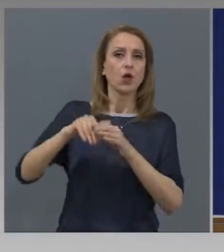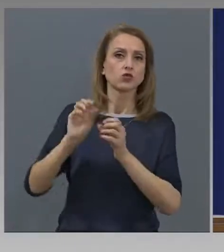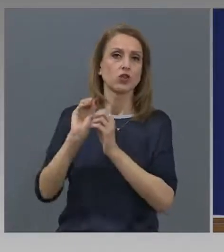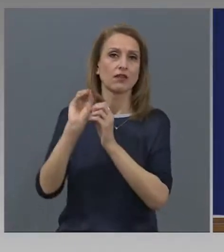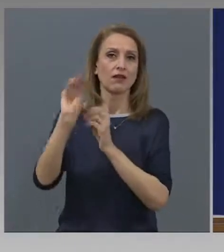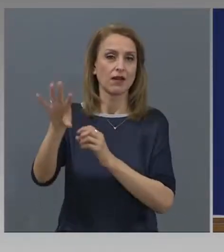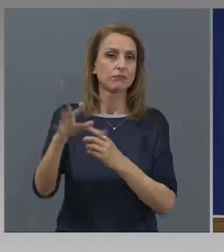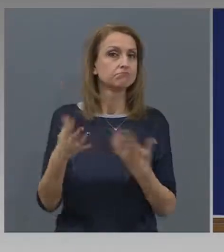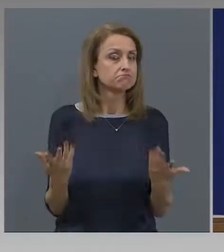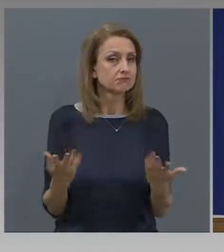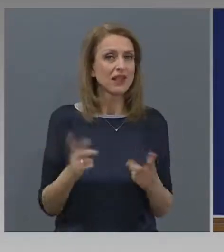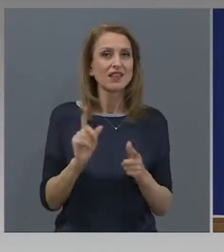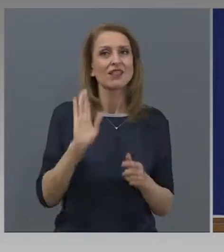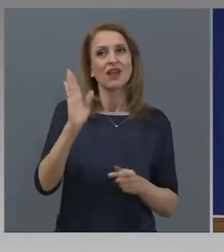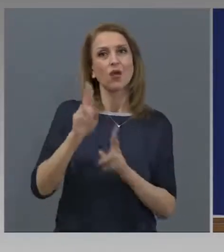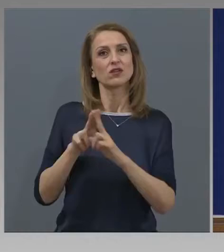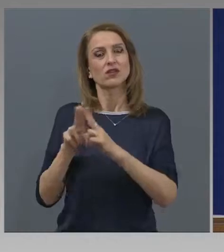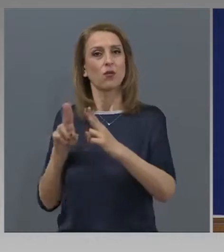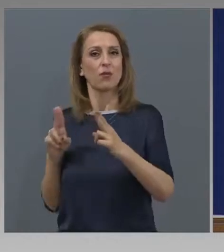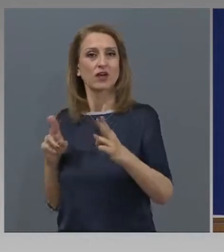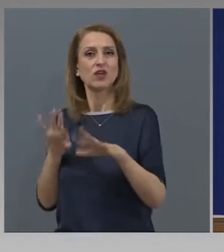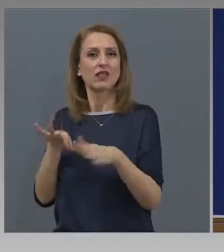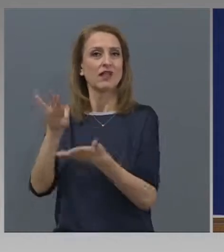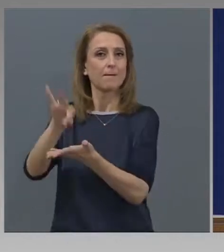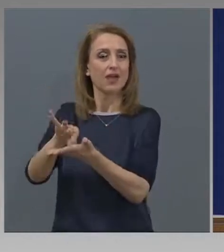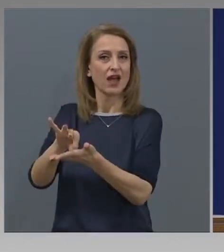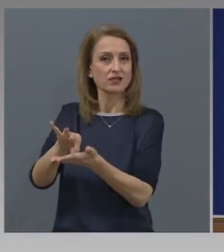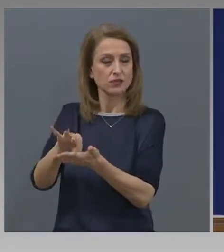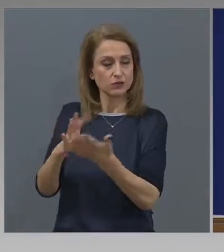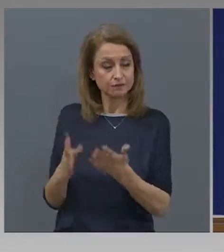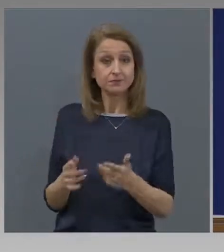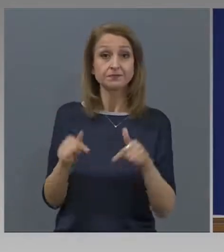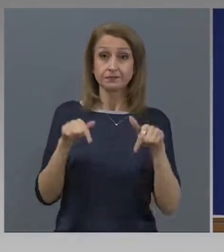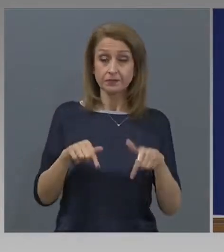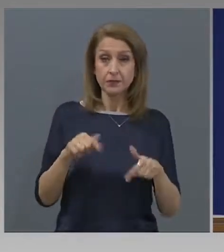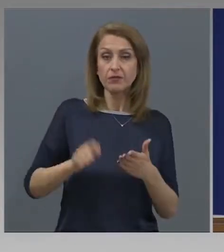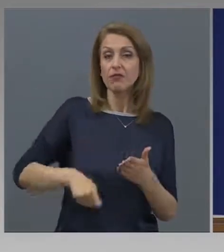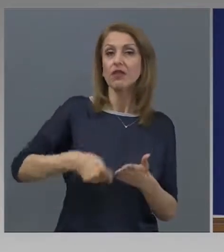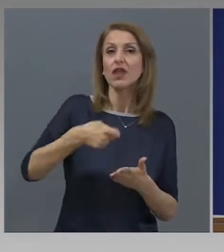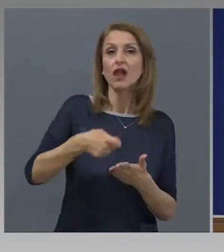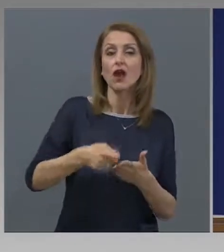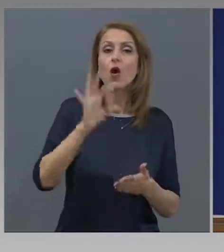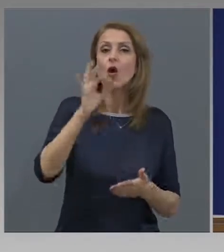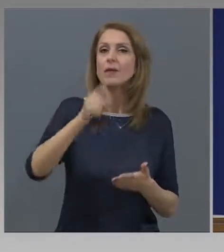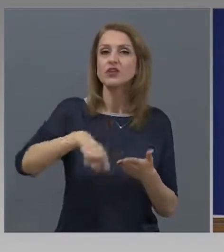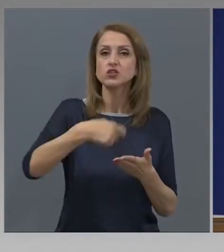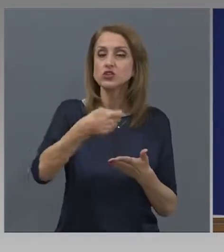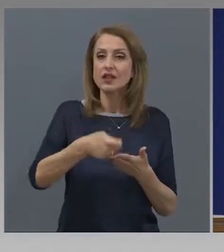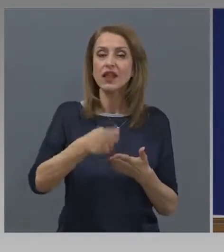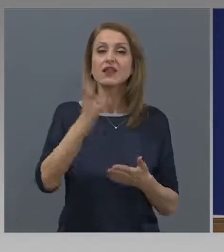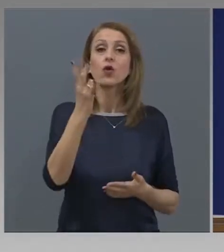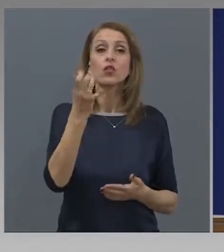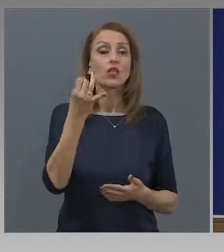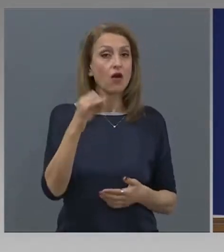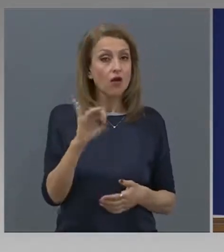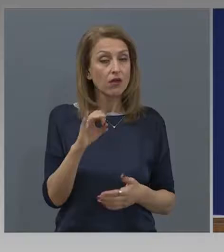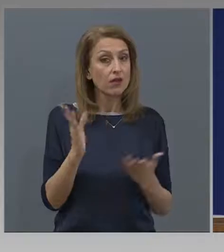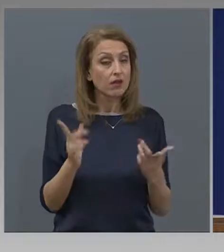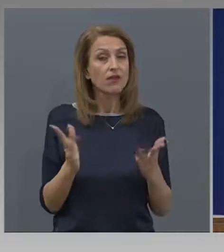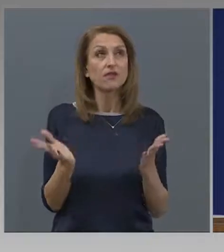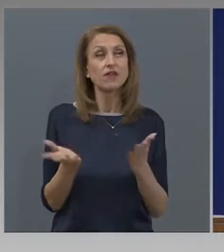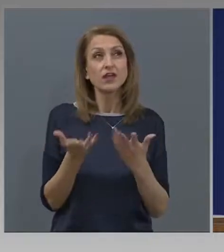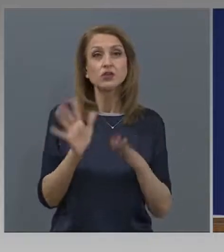на заявленията за парични обещетения, към момента вече отпуснатите обещетения от НОИ са